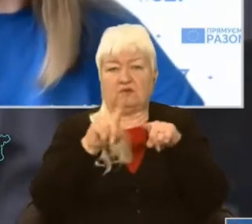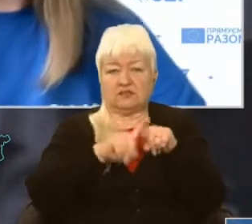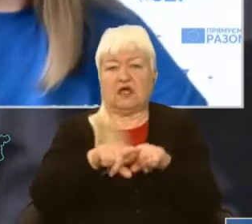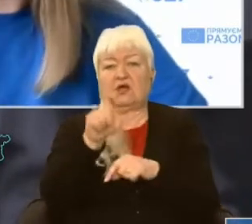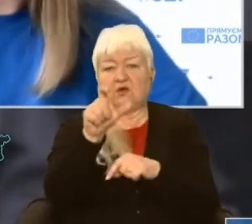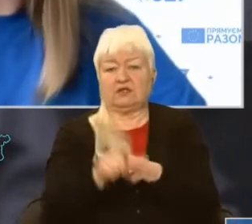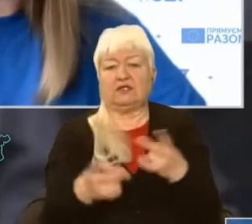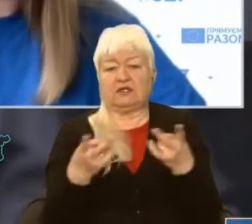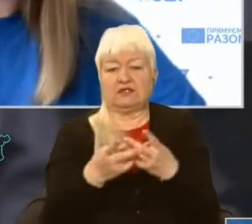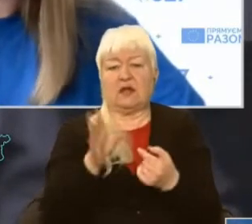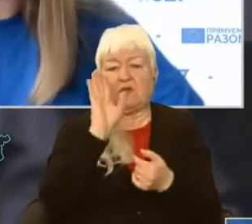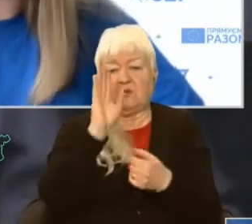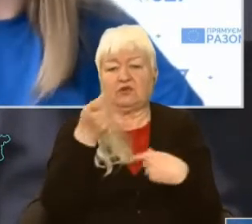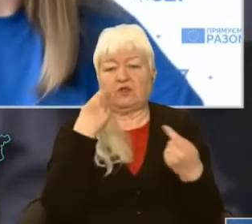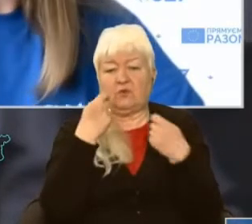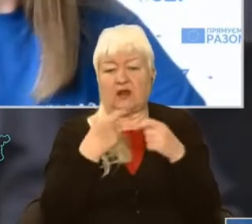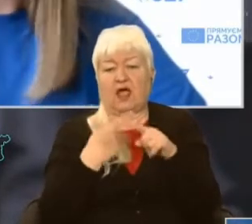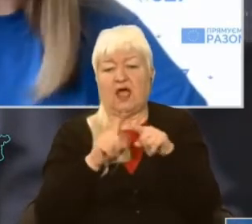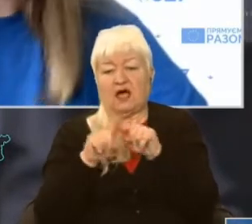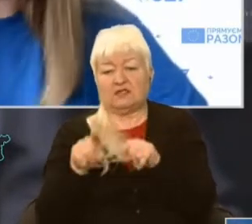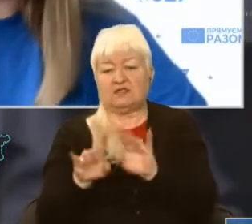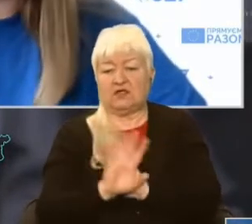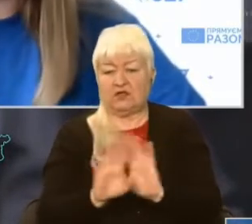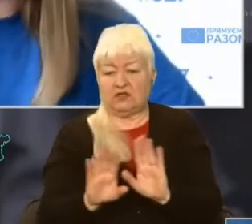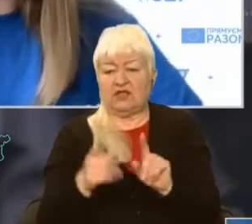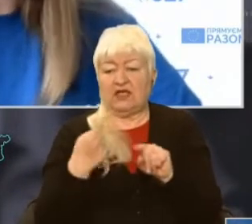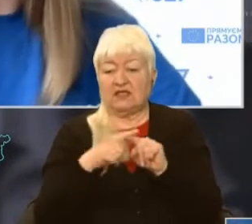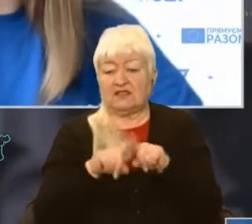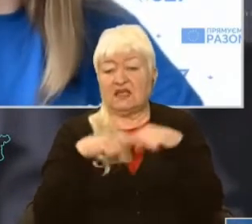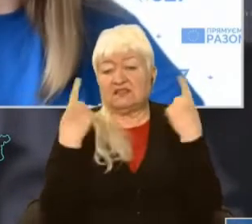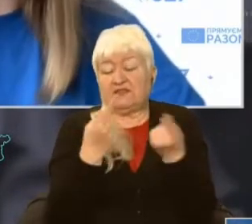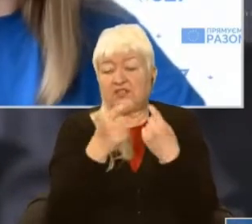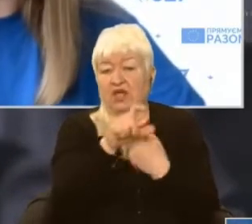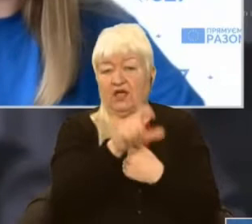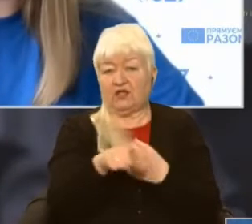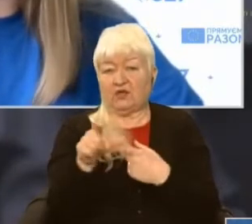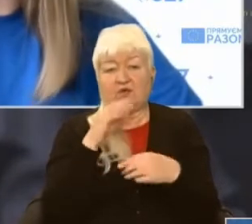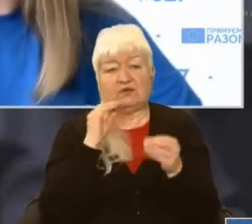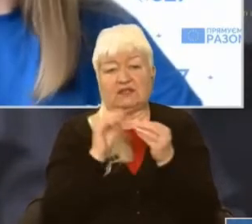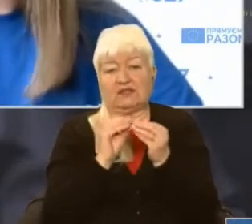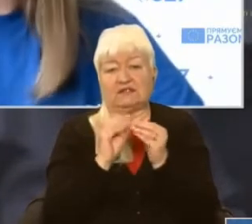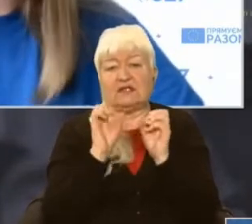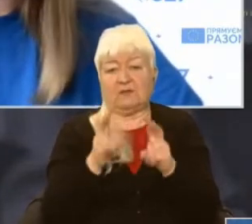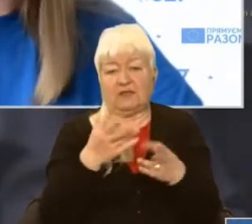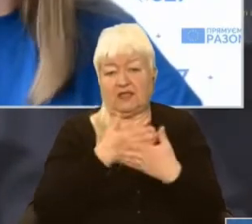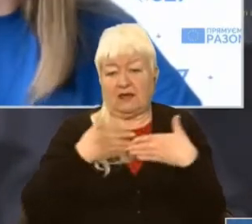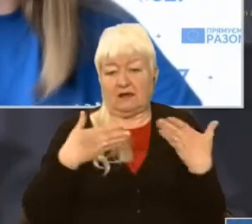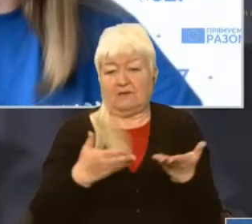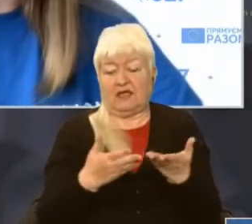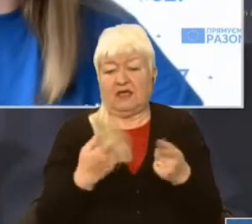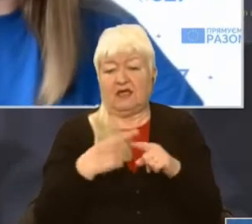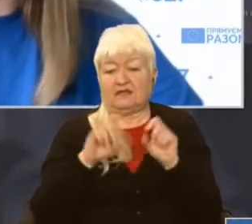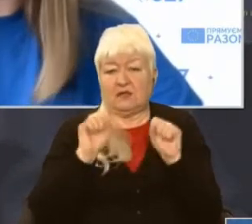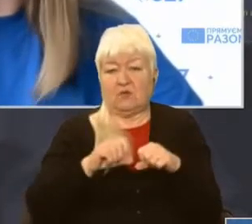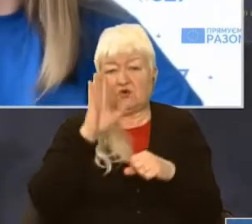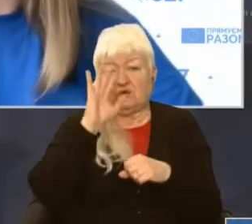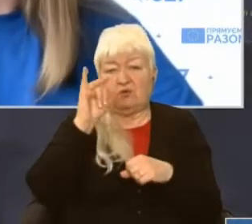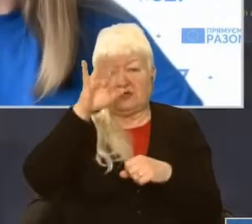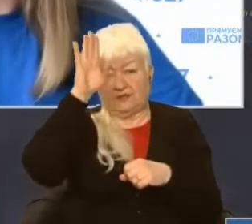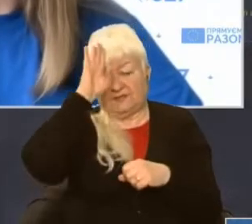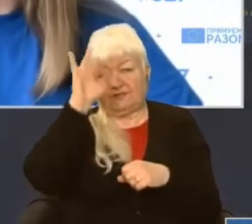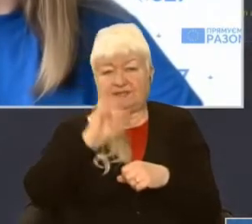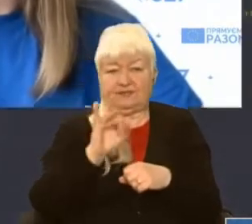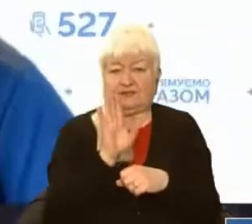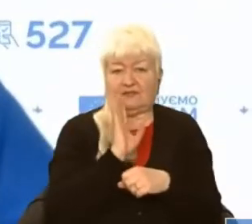треба бути обачнішою, а з цією людиною – ні. Це звичайні люди, такі самі, як і ми з вами, це можуть бути як чоловіки, так і